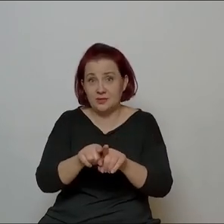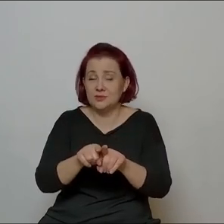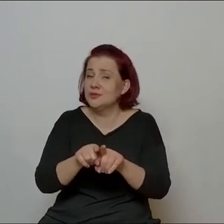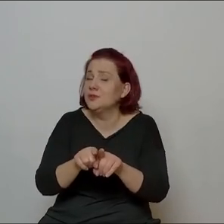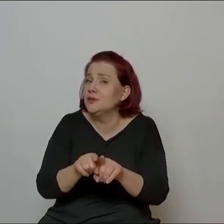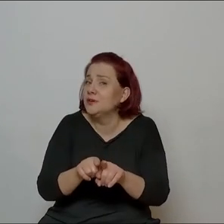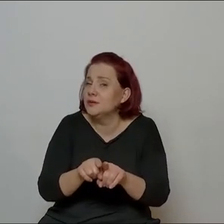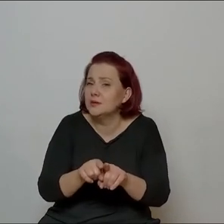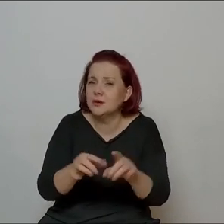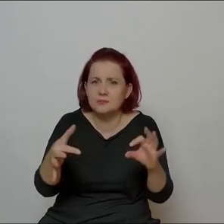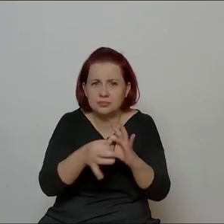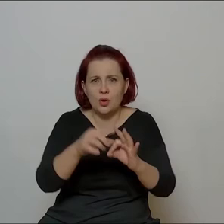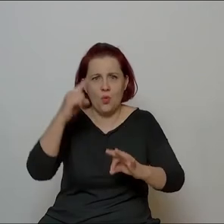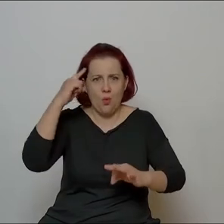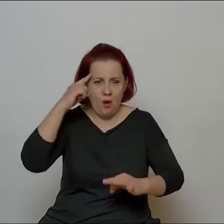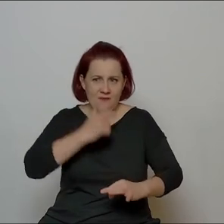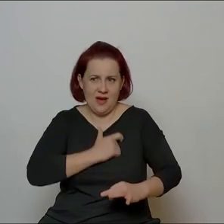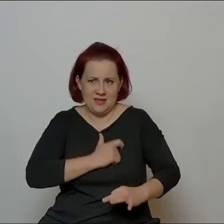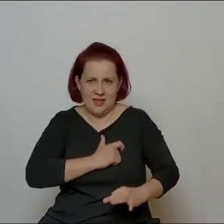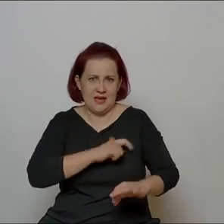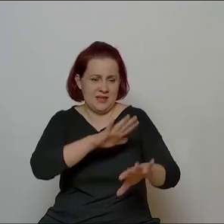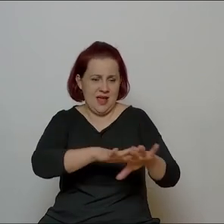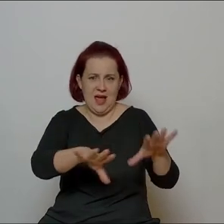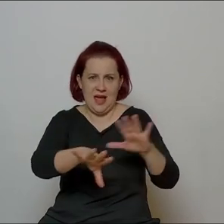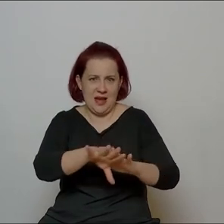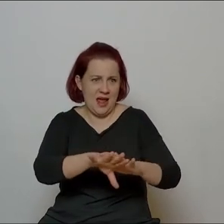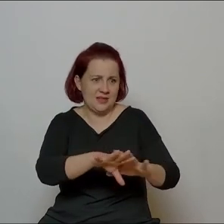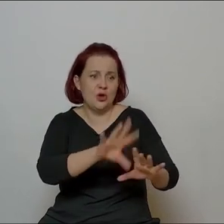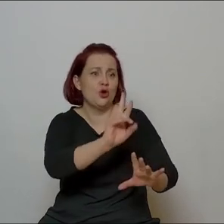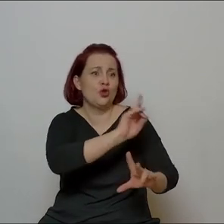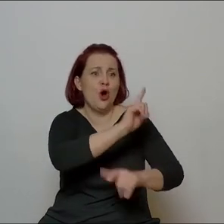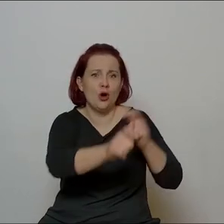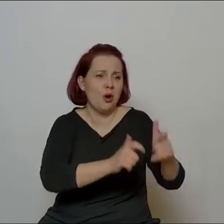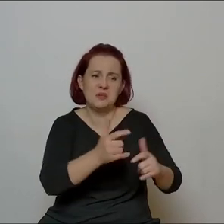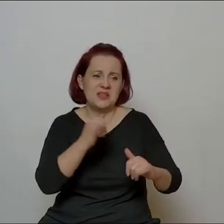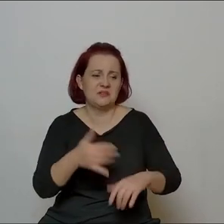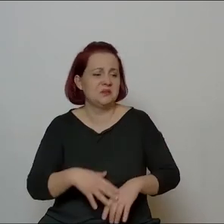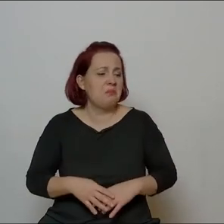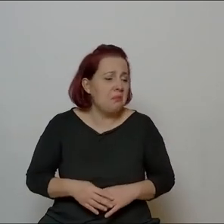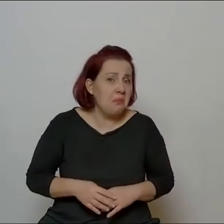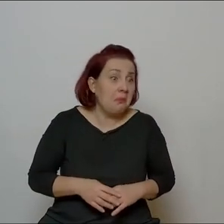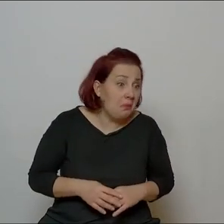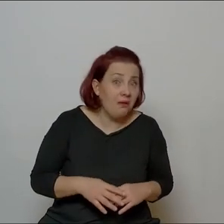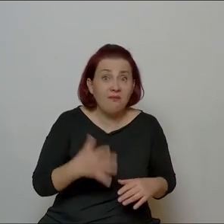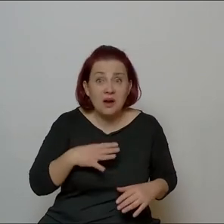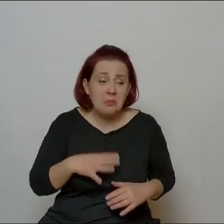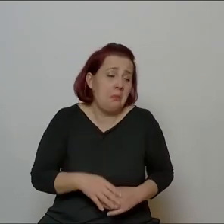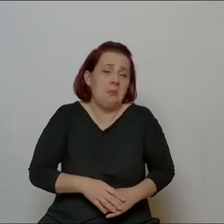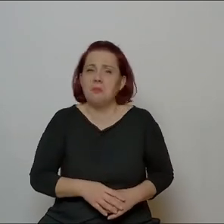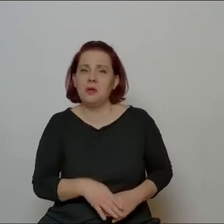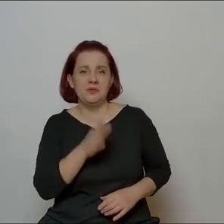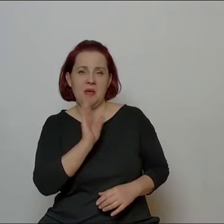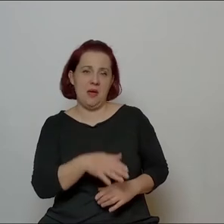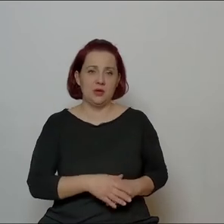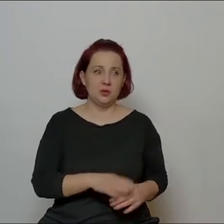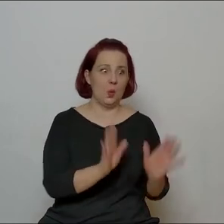serc i mózgów ludzkich zawsze będą niedoceniane, bo, no, za